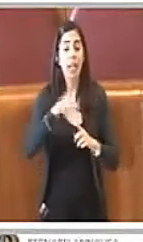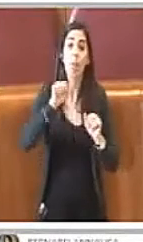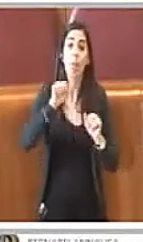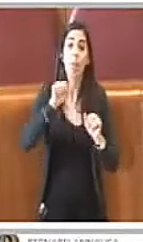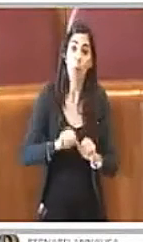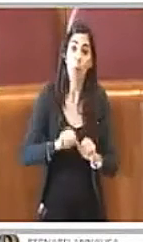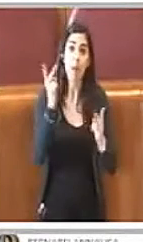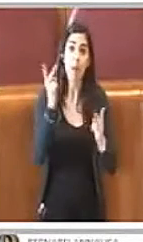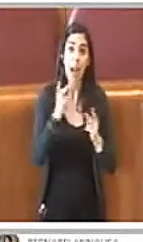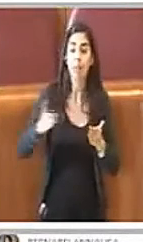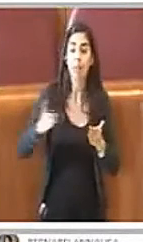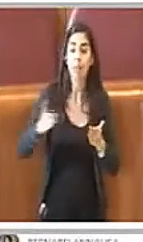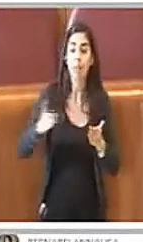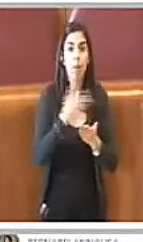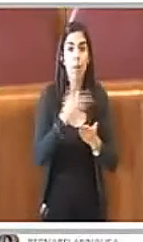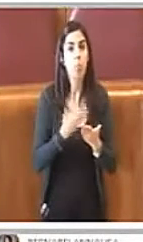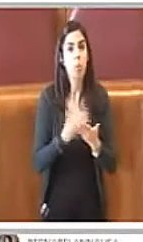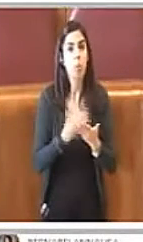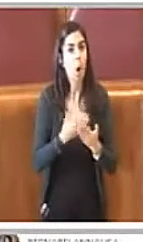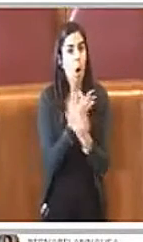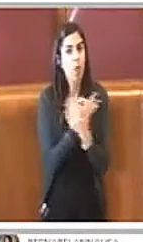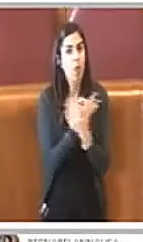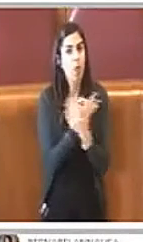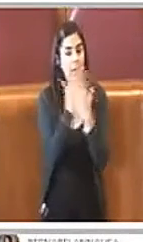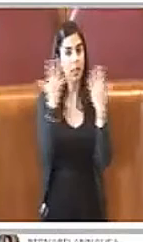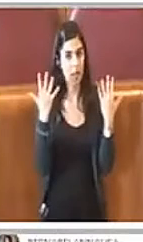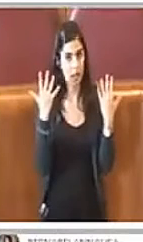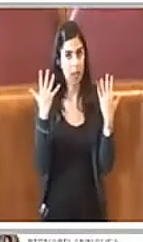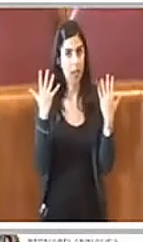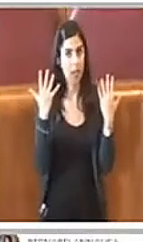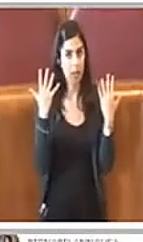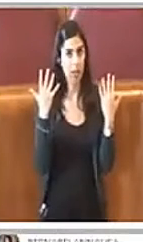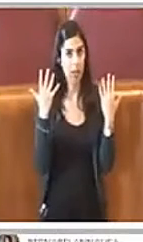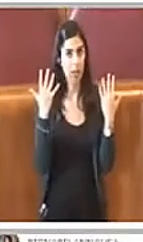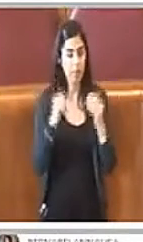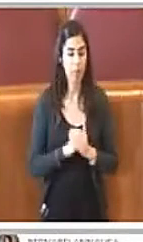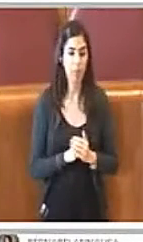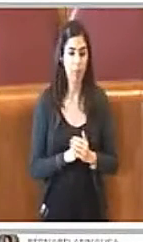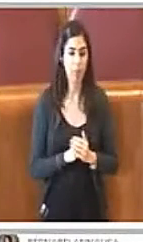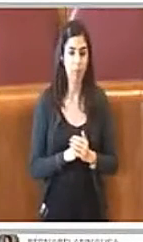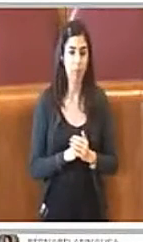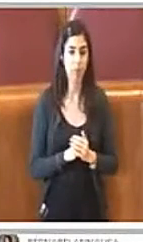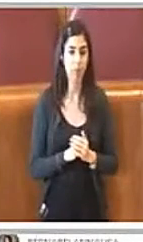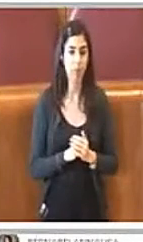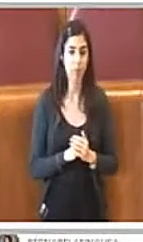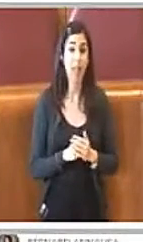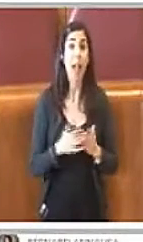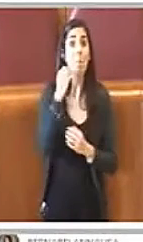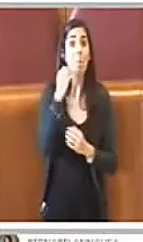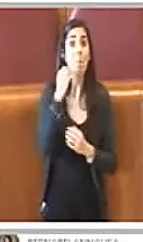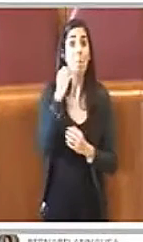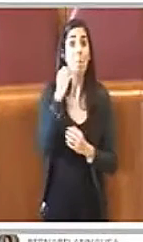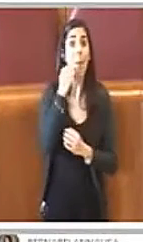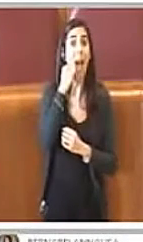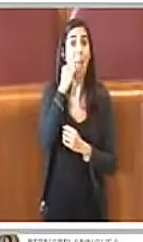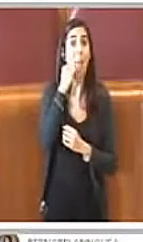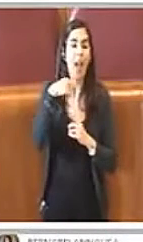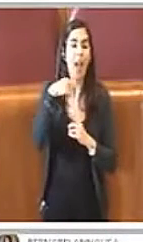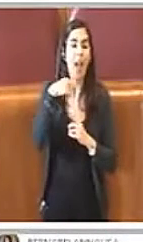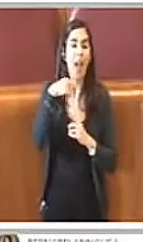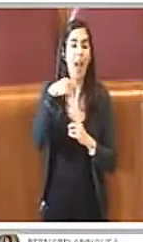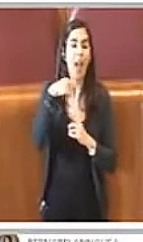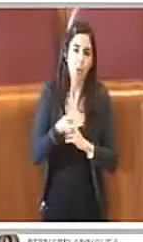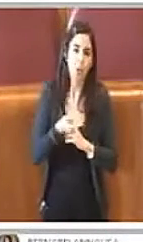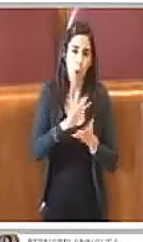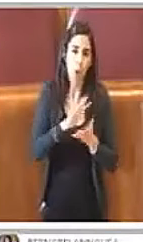raccogliere prove schiaccianti. Le madri, poi nonne, indomite di Plaza